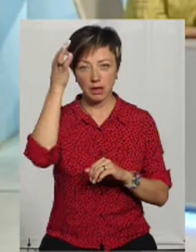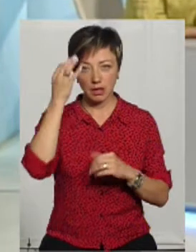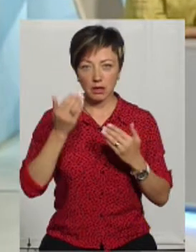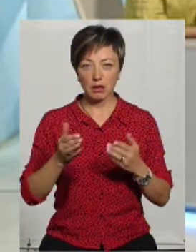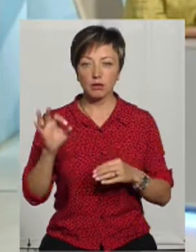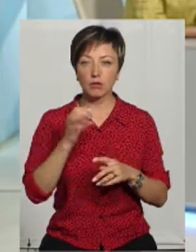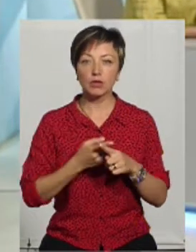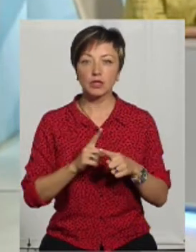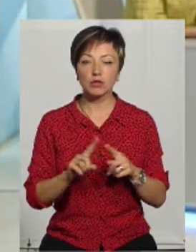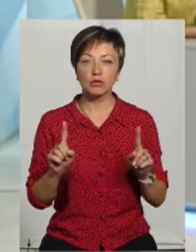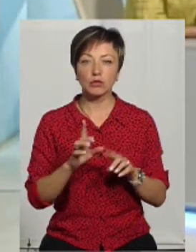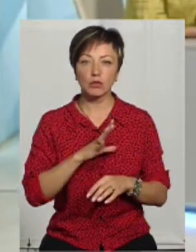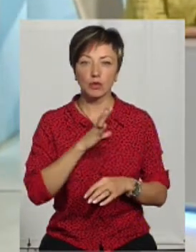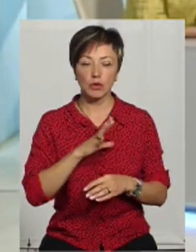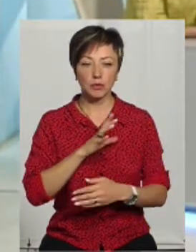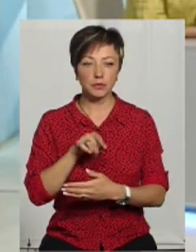Стосовно чого це було?